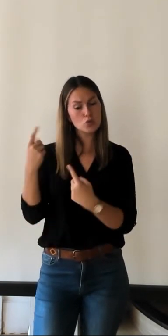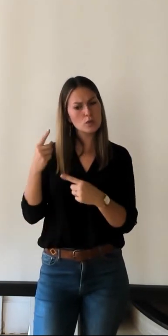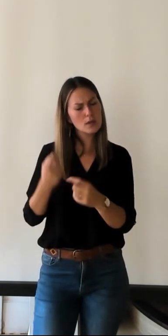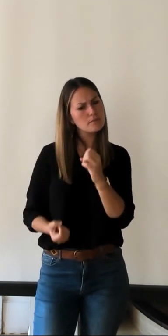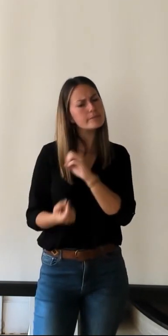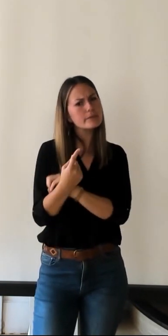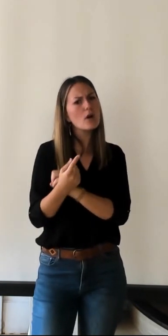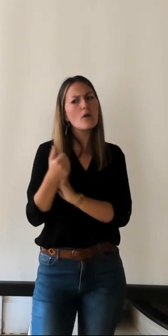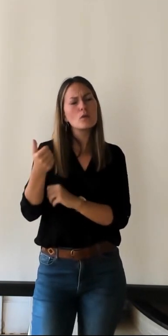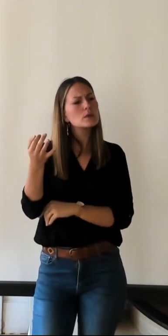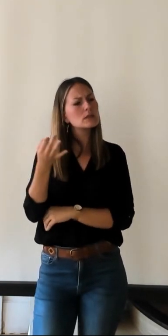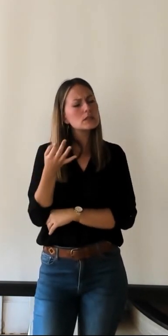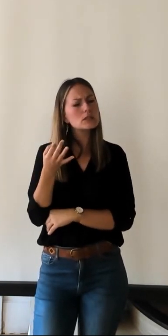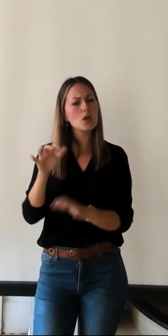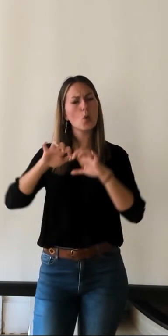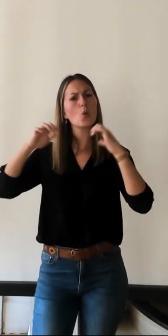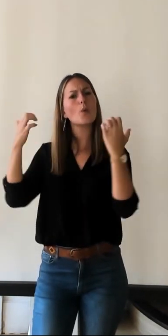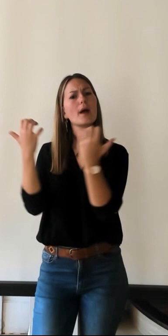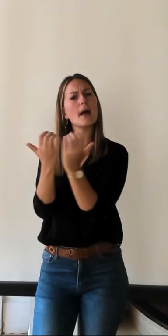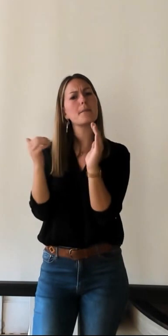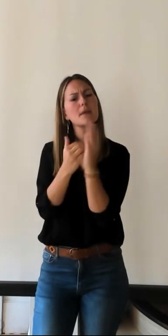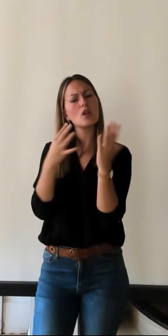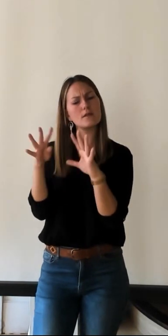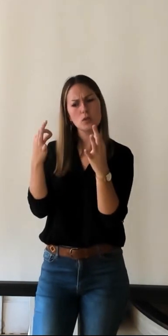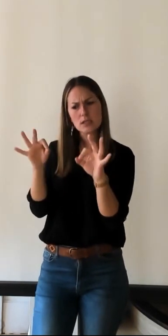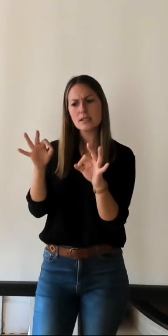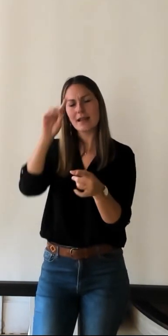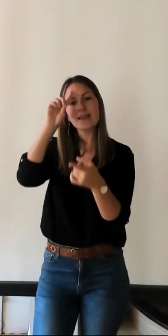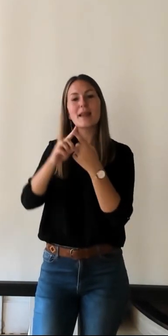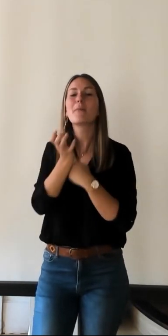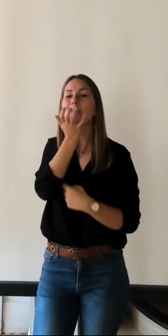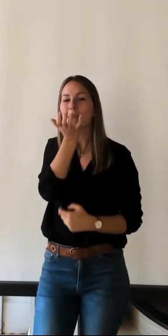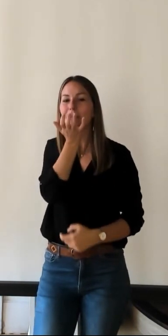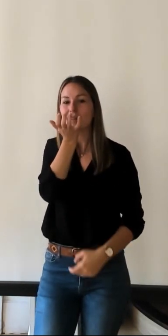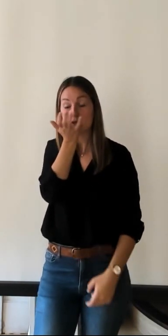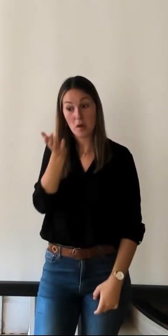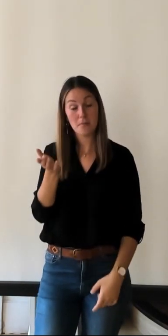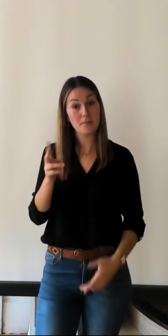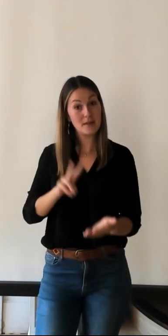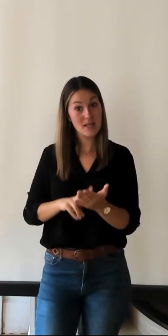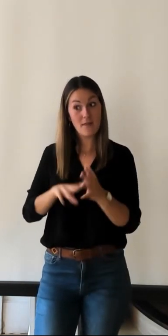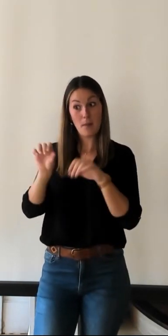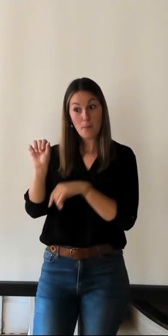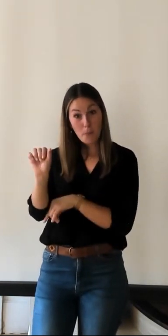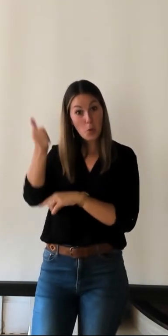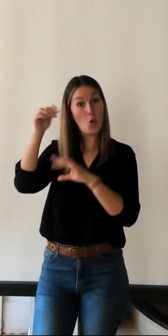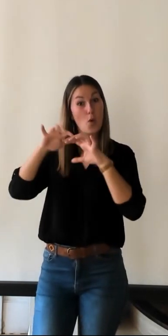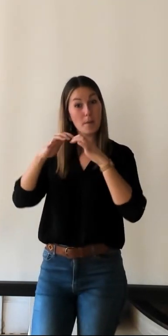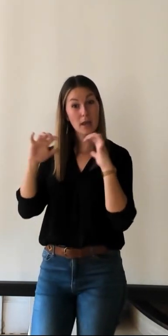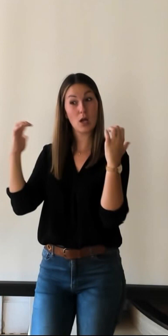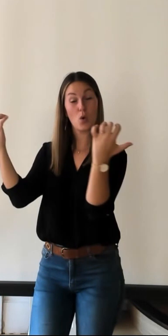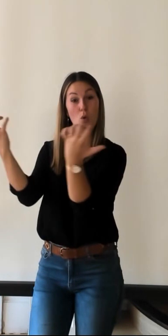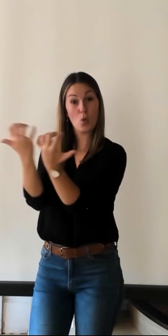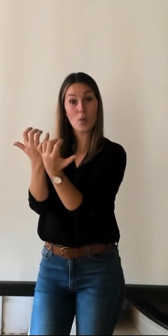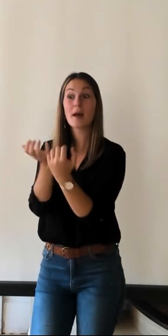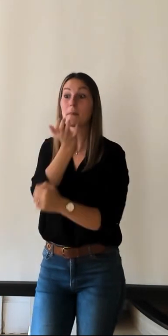vous avez parlé du congrès de 1910 congrès de préhistoire et c'est le premier congrès de préhistoire qui organise un circuit